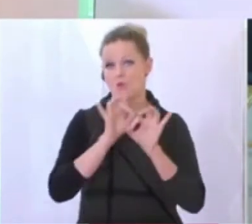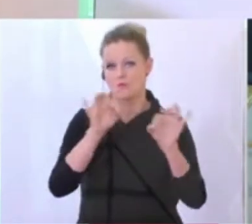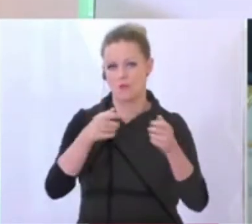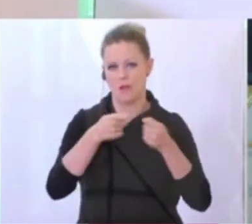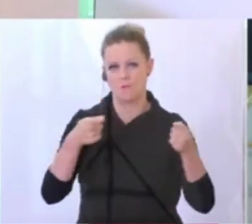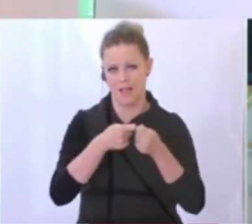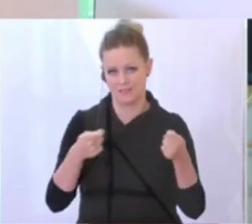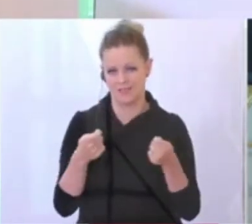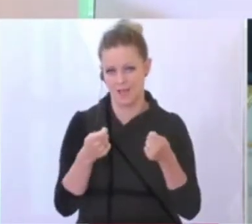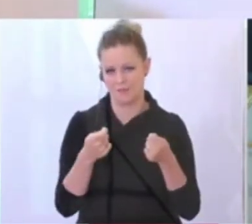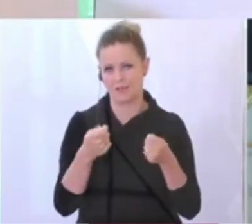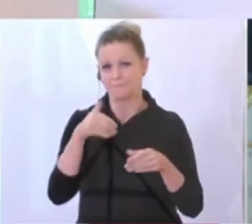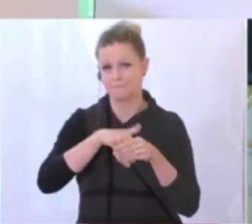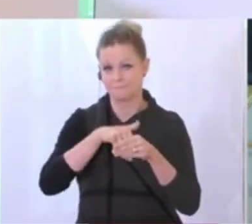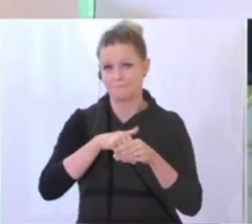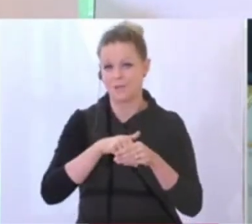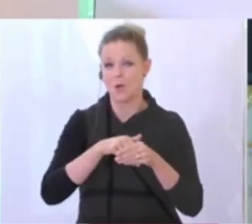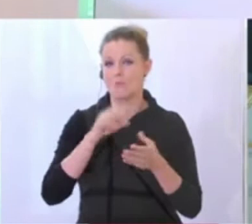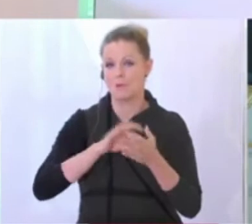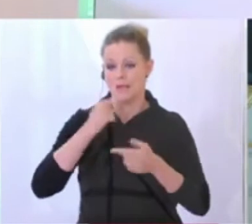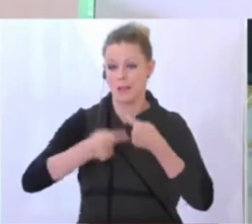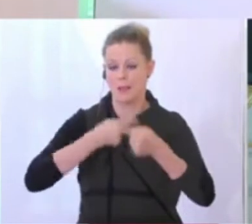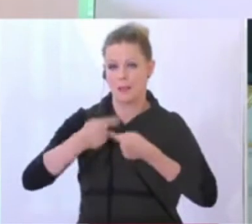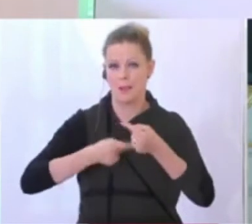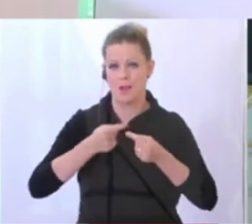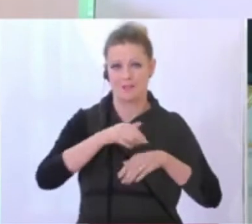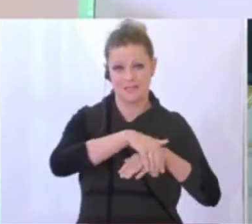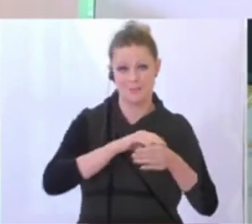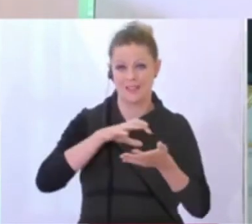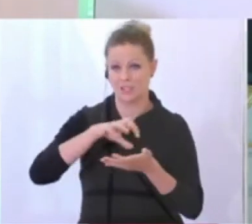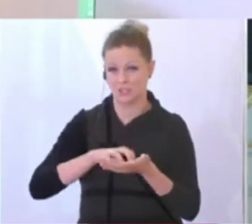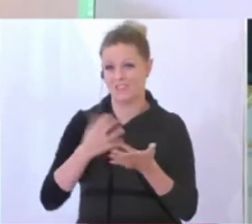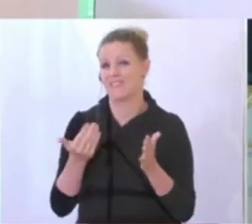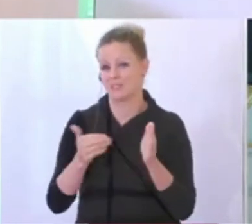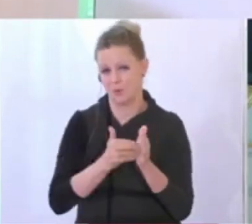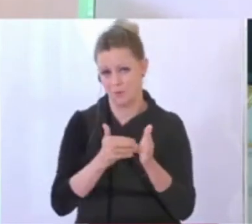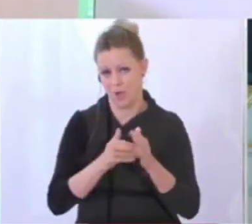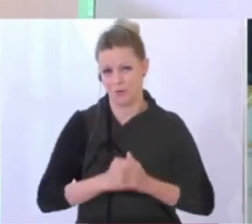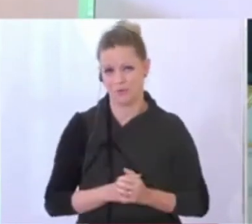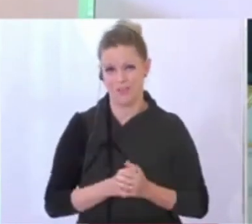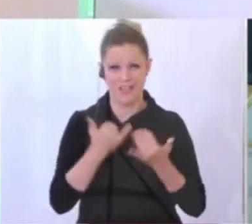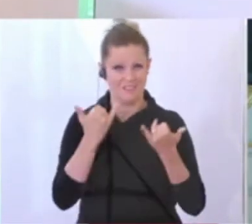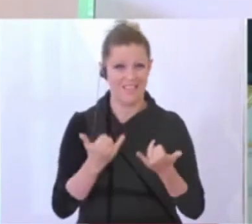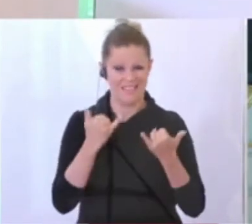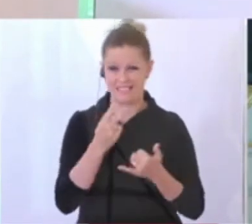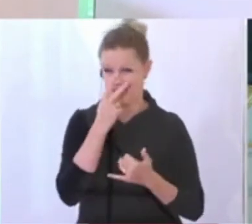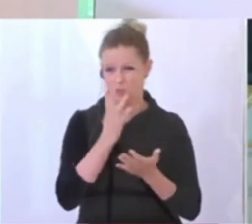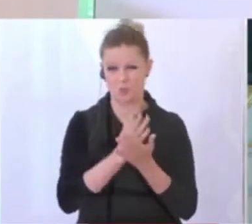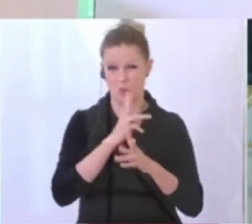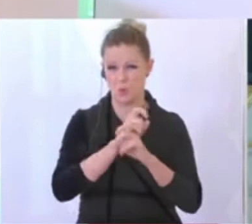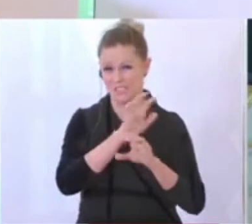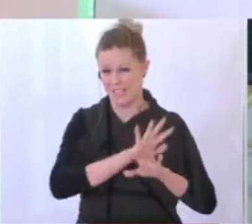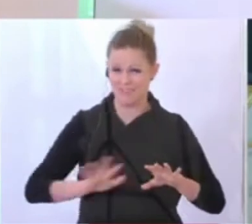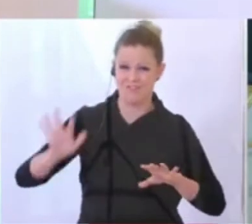Maßnahmen, die im laufenden Betrieb der Städte und Gemeinden notwendig sind. Denn wir sehen jetzt schon, dass es österreichweit